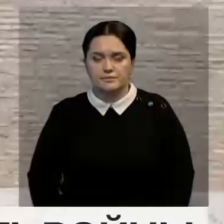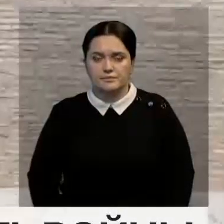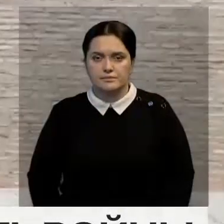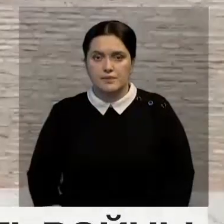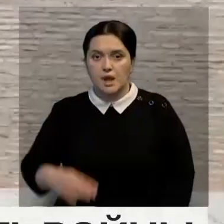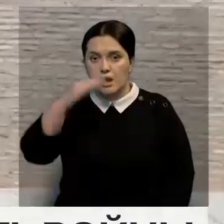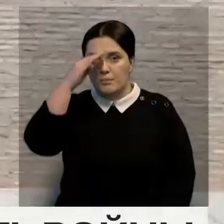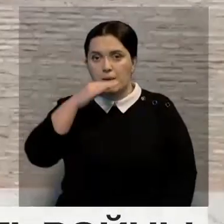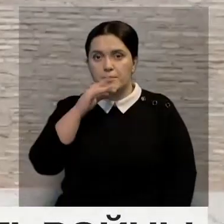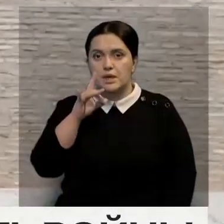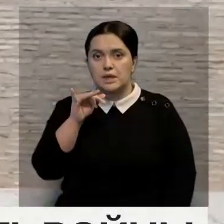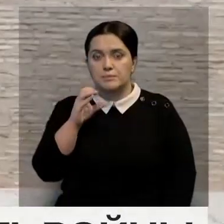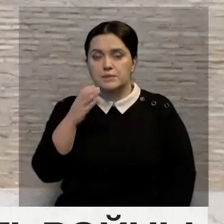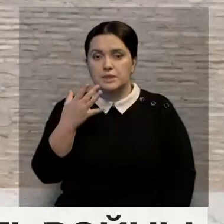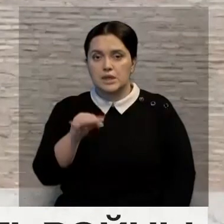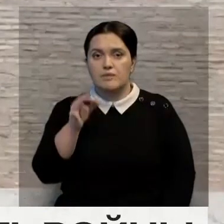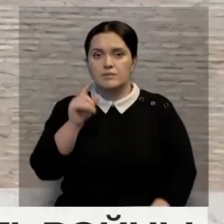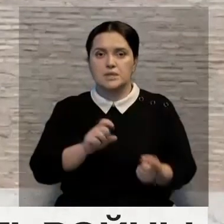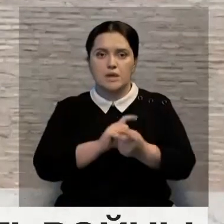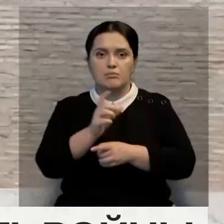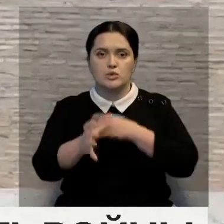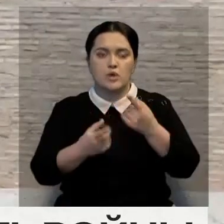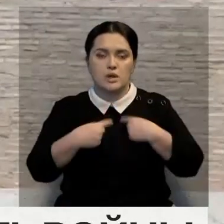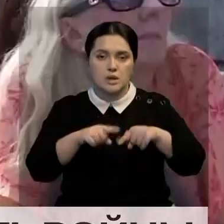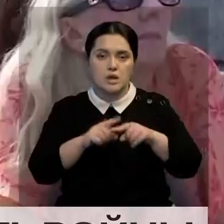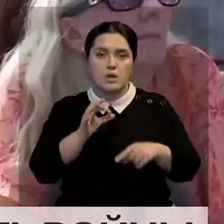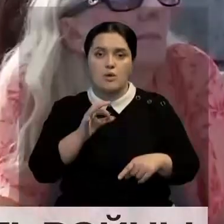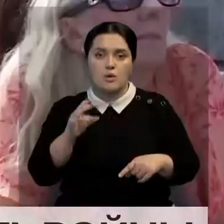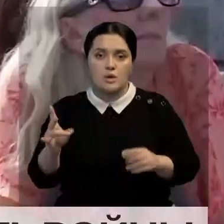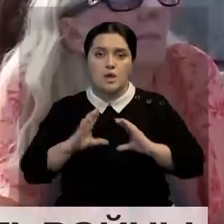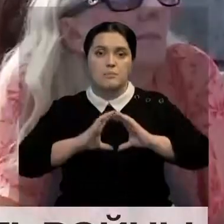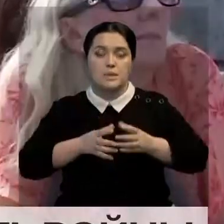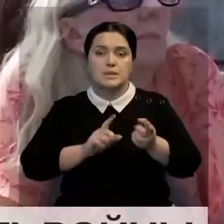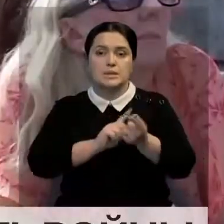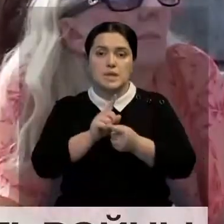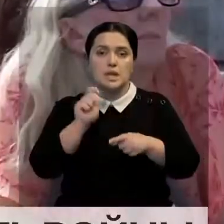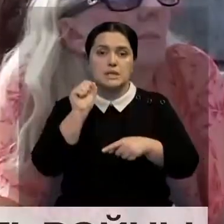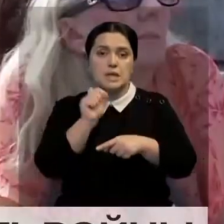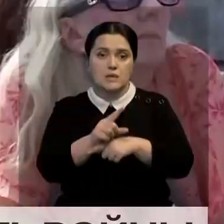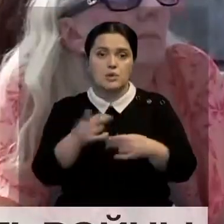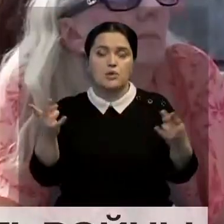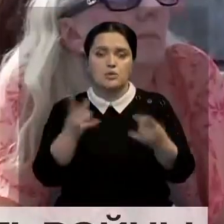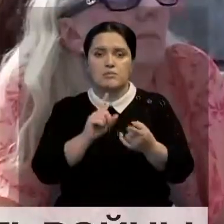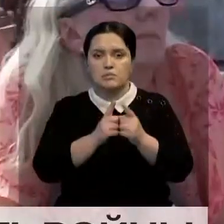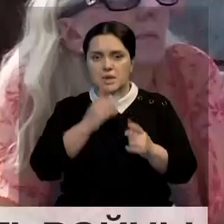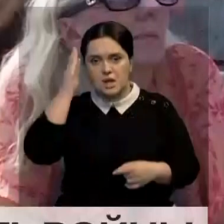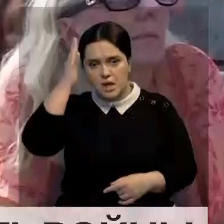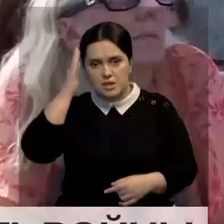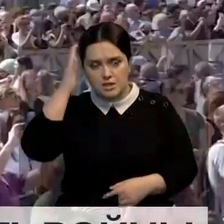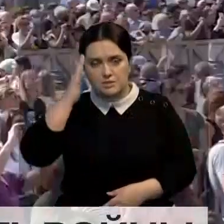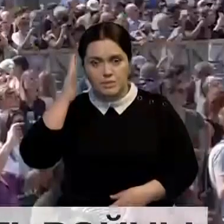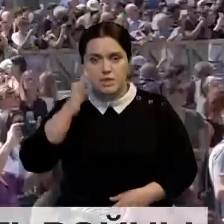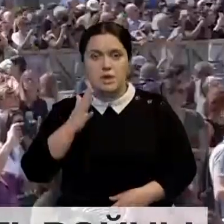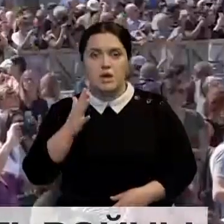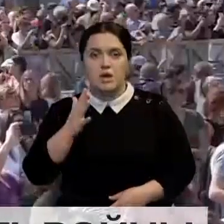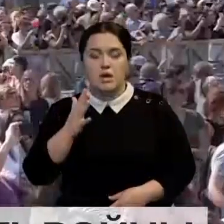Папа Римский также высказался за реформу международных организаций, включая ООН. Мир изменился, поэтому задачу этих институтов нужно